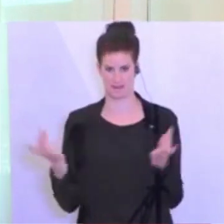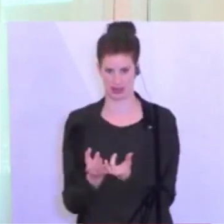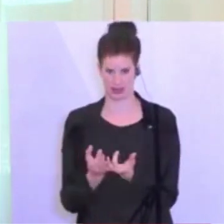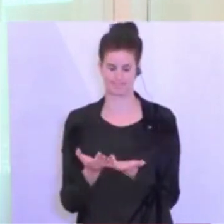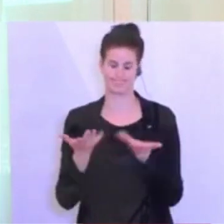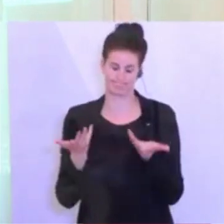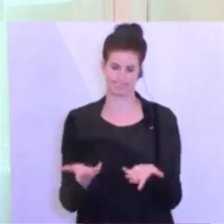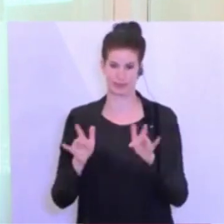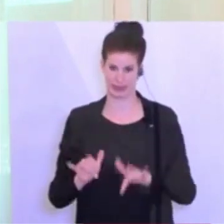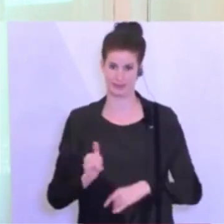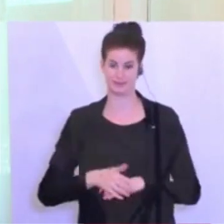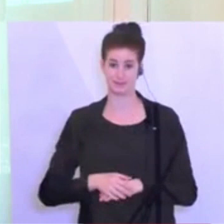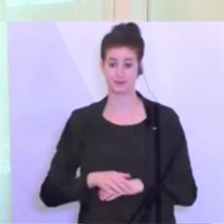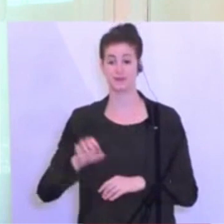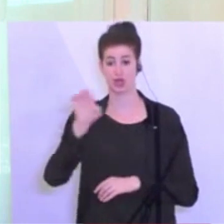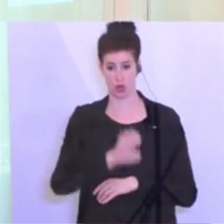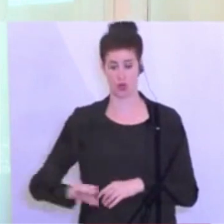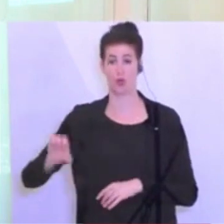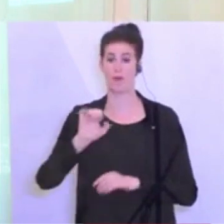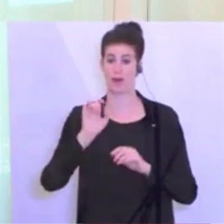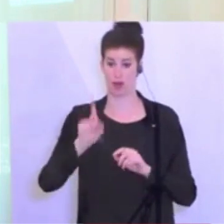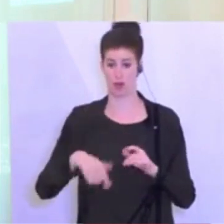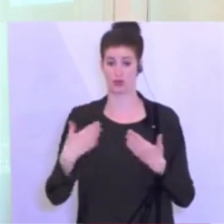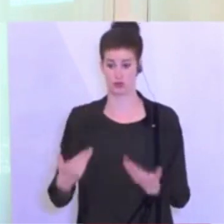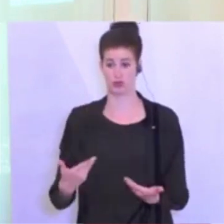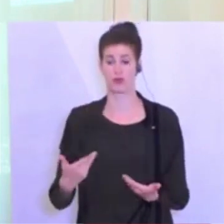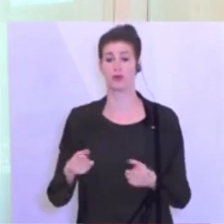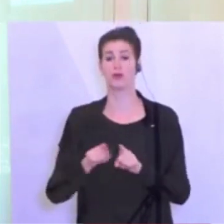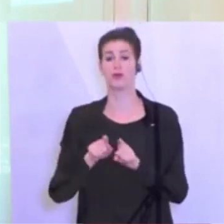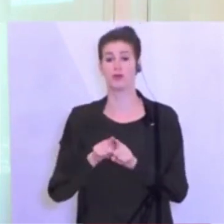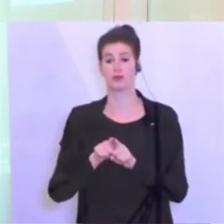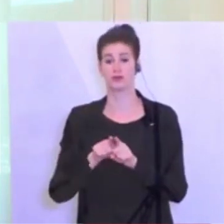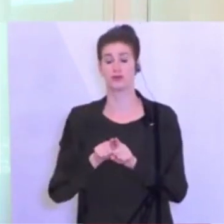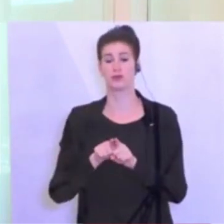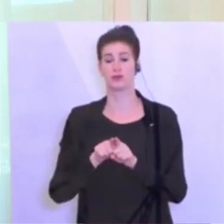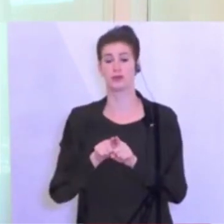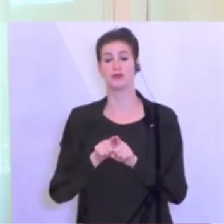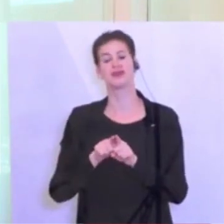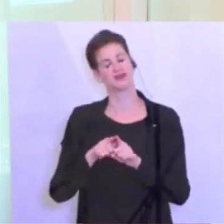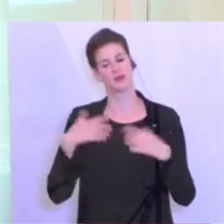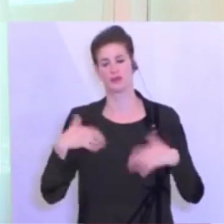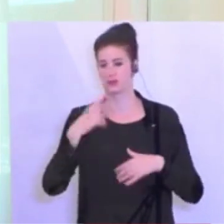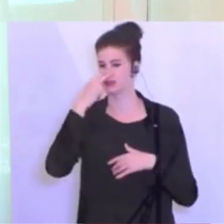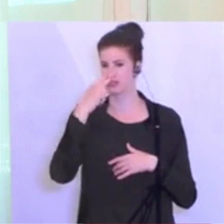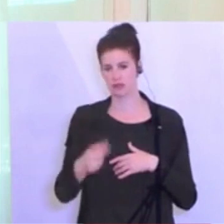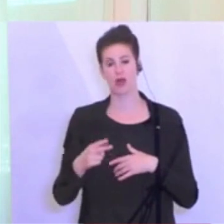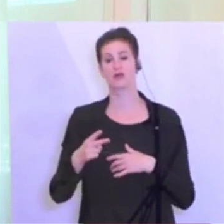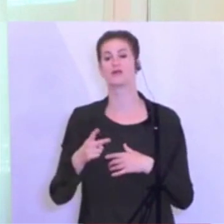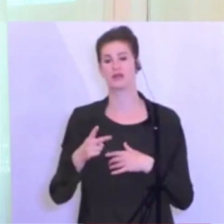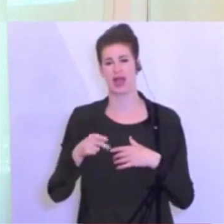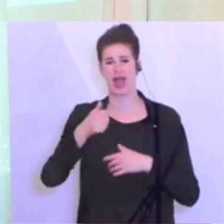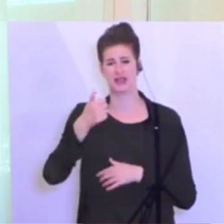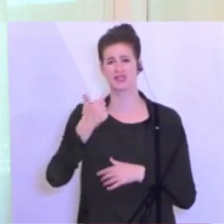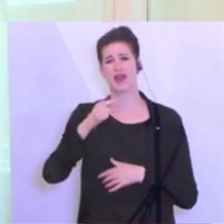In Europa ebenfalls die Zwischenbilanz eine sehr, sehr dramatische, 2,1